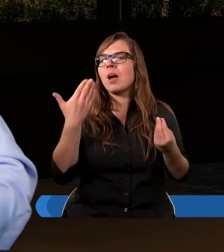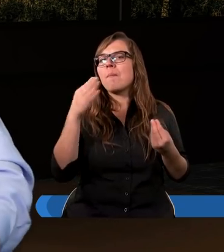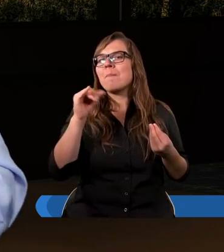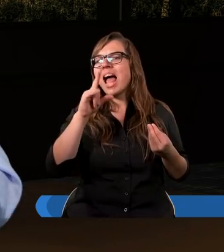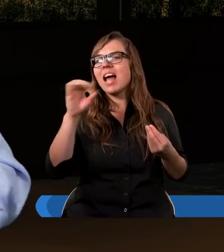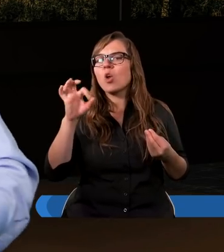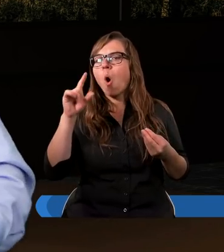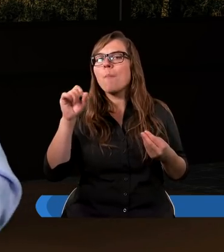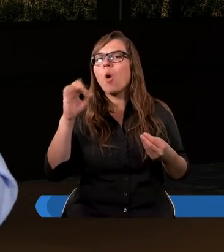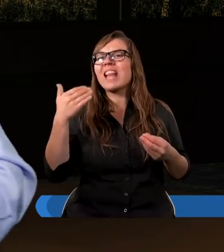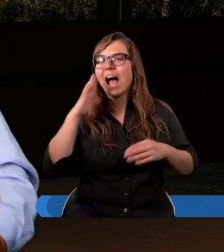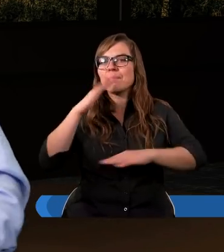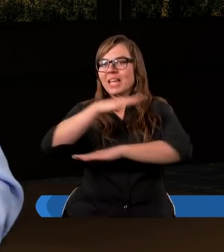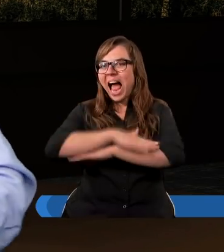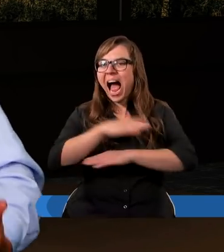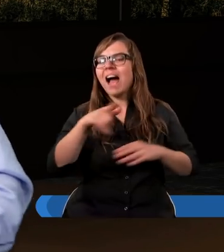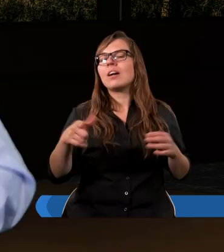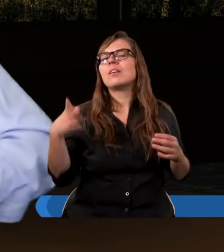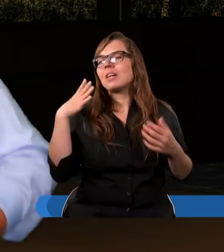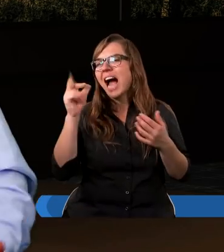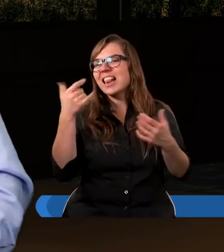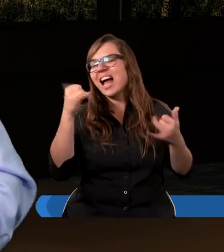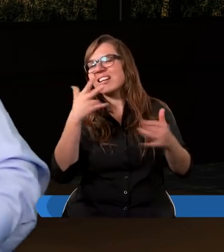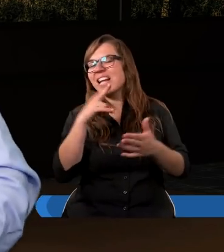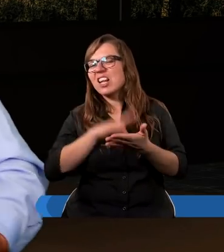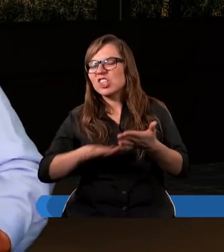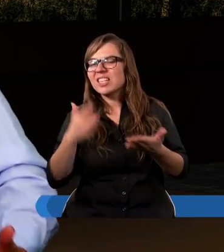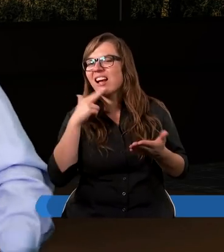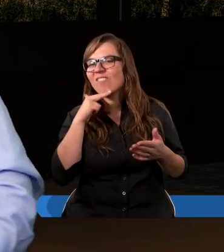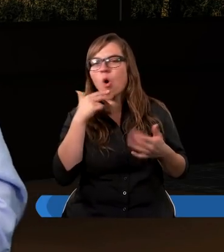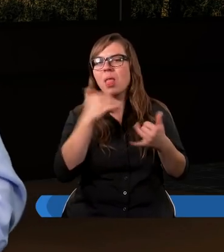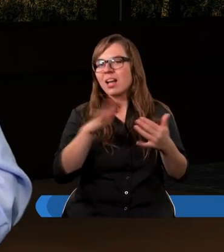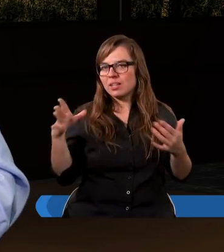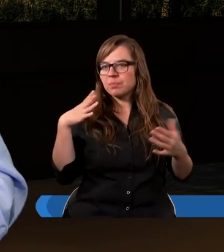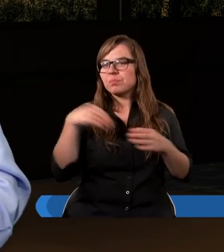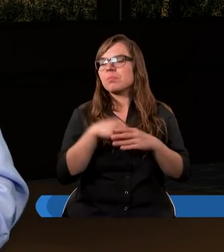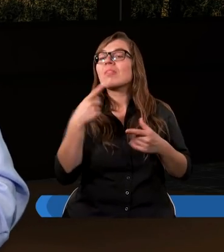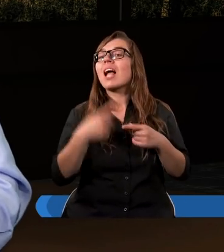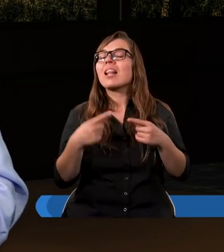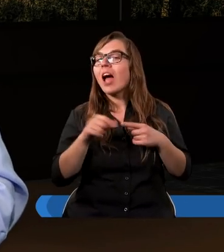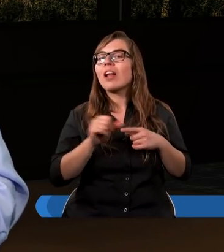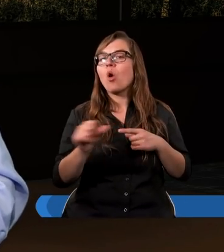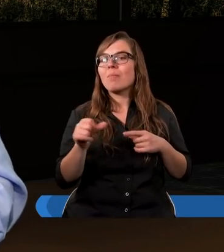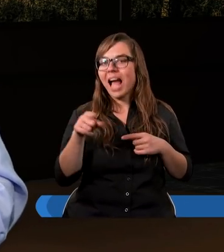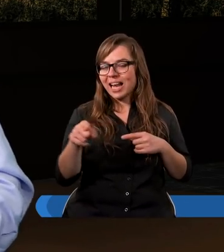Mezopotamia, tam, gdzie kanały były, nieczysta woda i tak dalej, natomiast